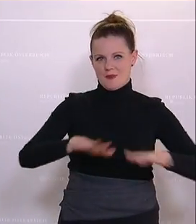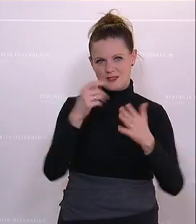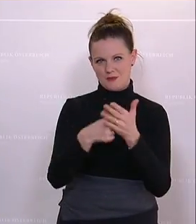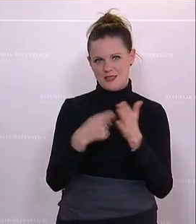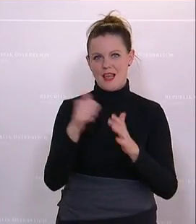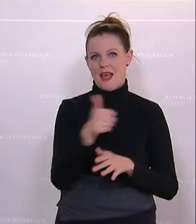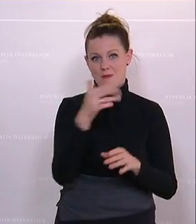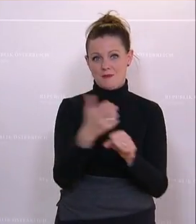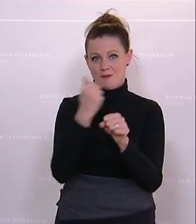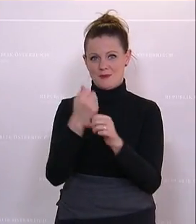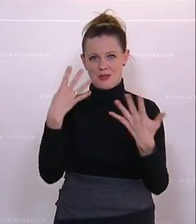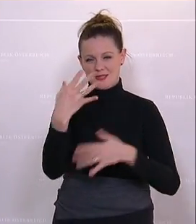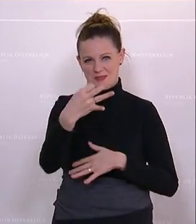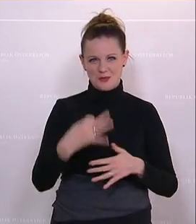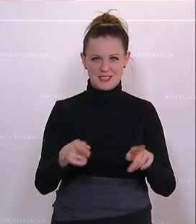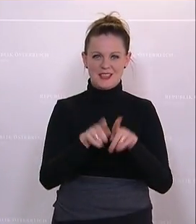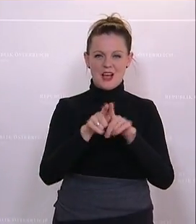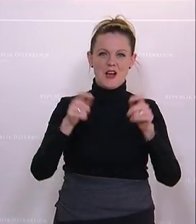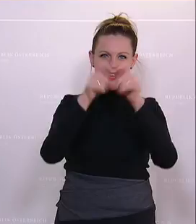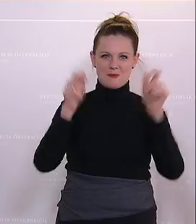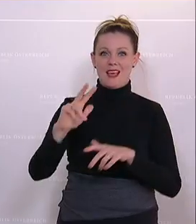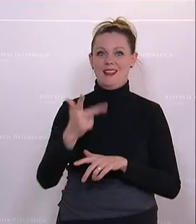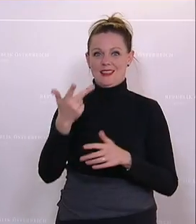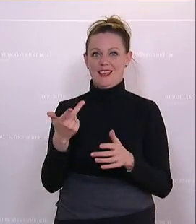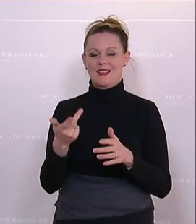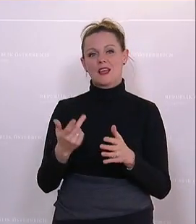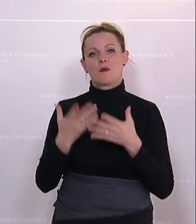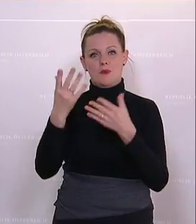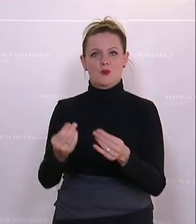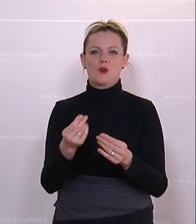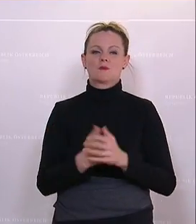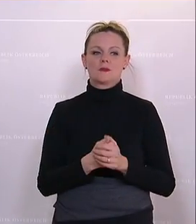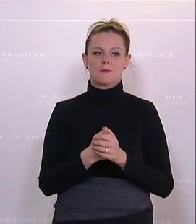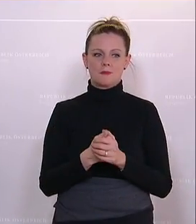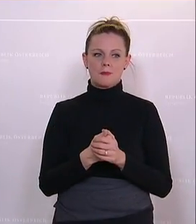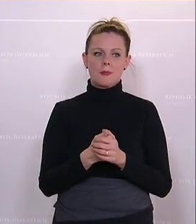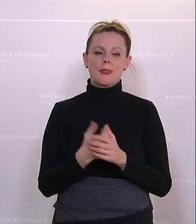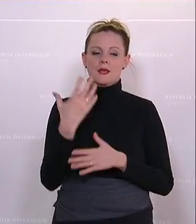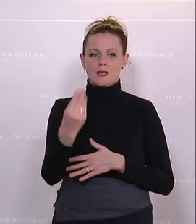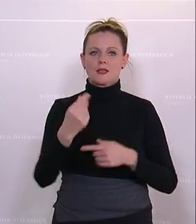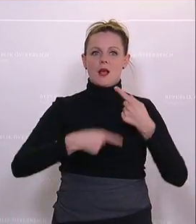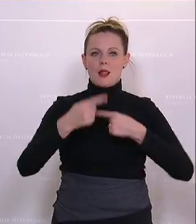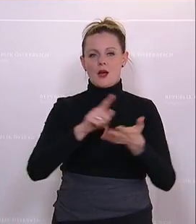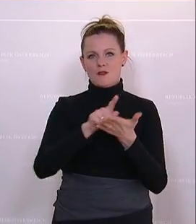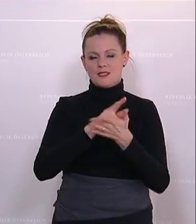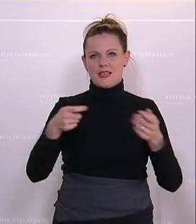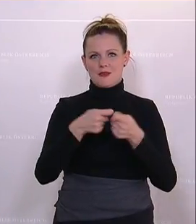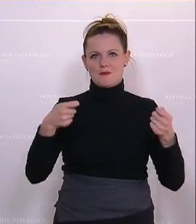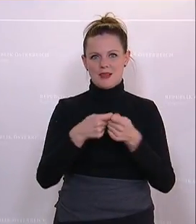beim erstmaligen Erreichen von 90 Prozent, im Rahmen einer dritten Schüttung in Höhe des vierfachen Basisbetrags ausgeschüttet werden. Wie läuft denn diese Maßnahme?